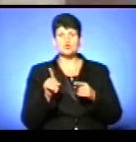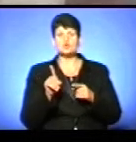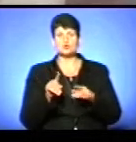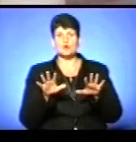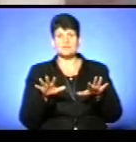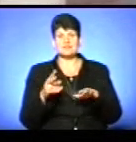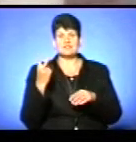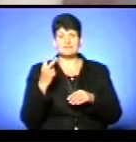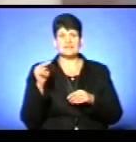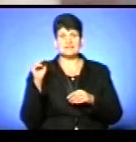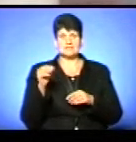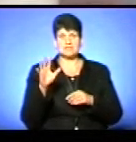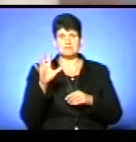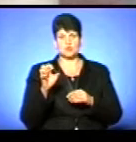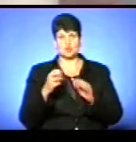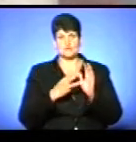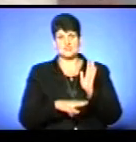2580.